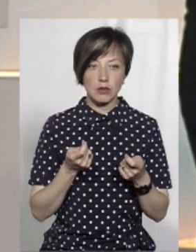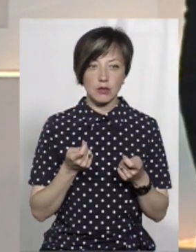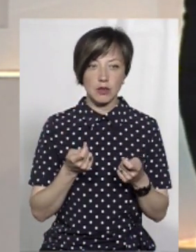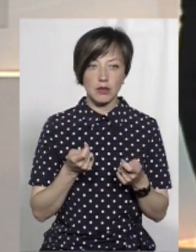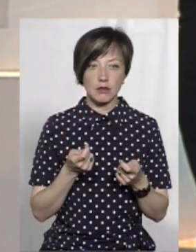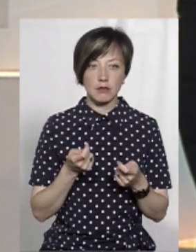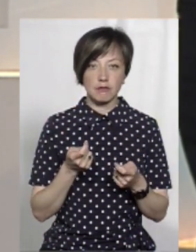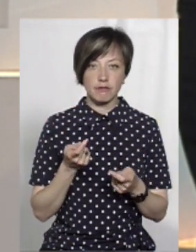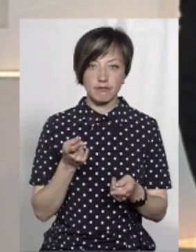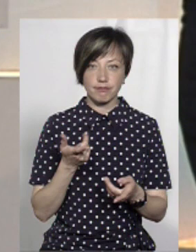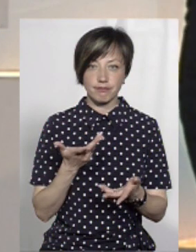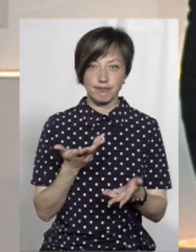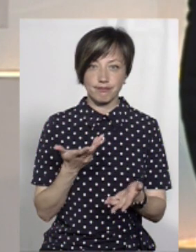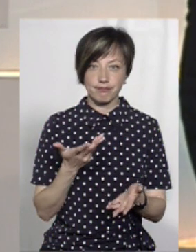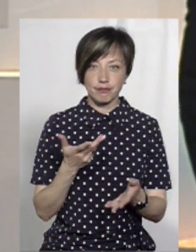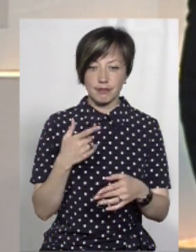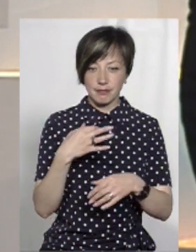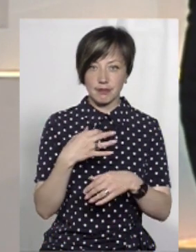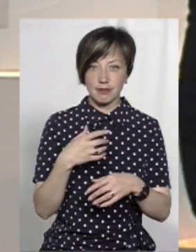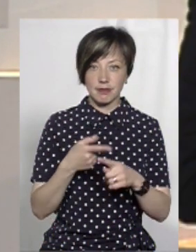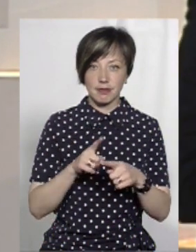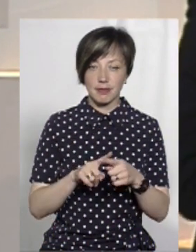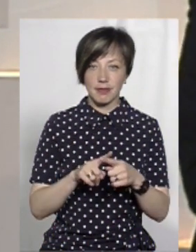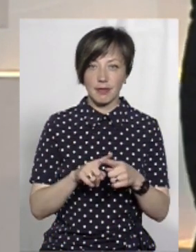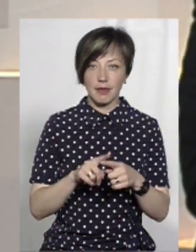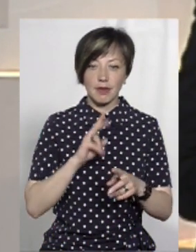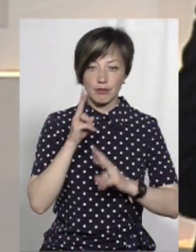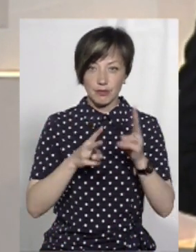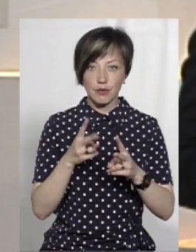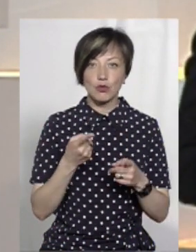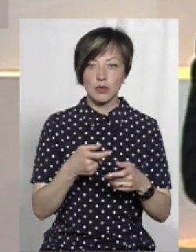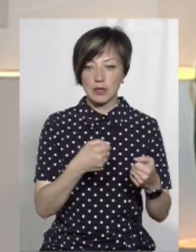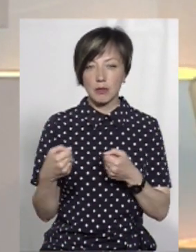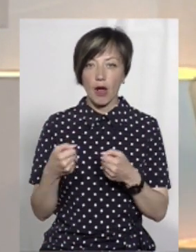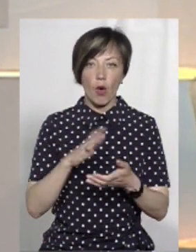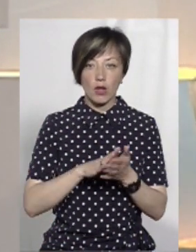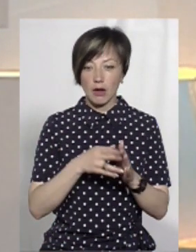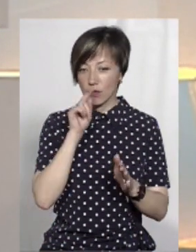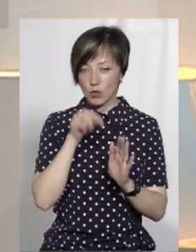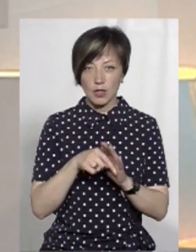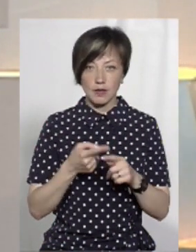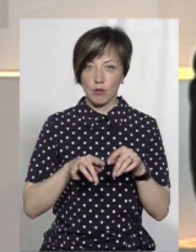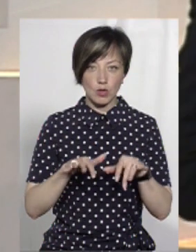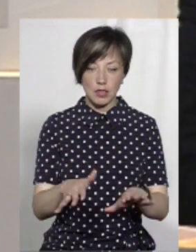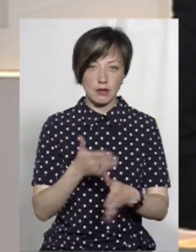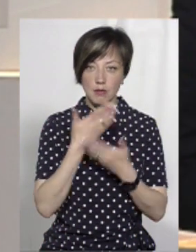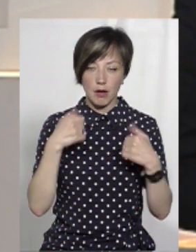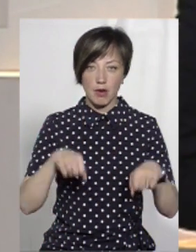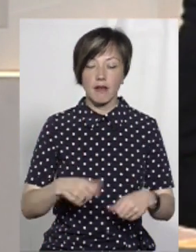наїхав. Кажу, слухайте, що за темпи і чому вони не виконують. А згідно контракту він навіть не має права втручатись в цей процес.